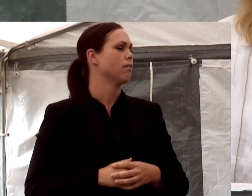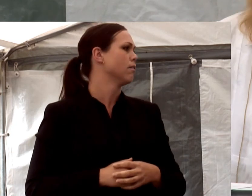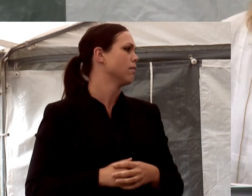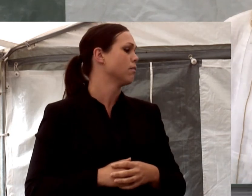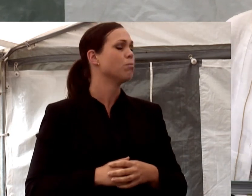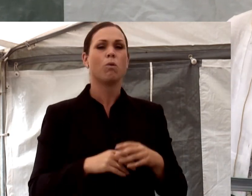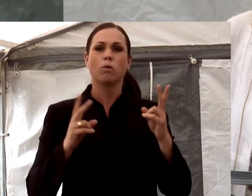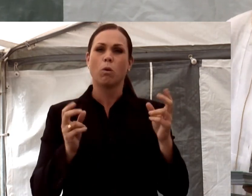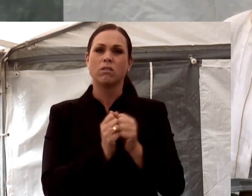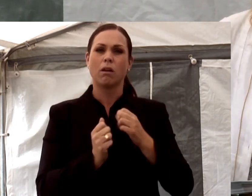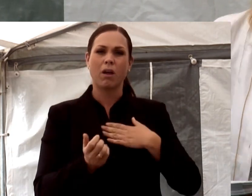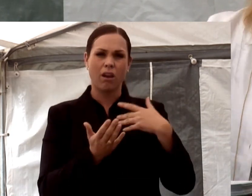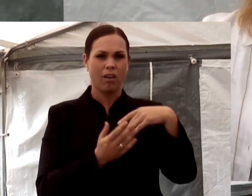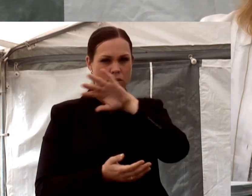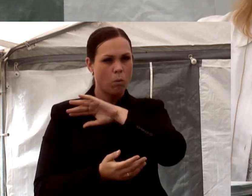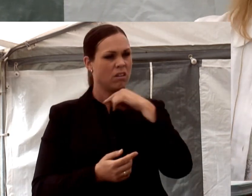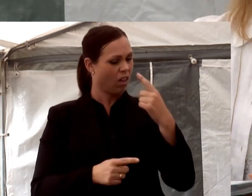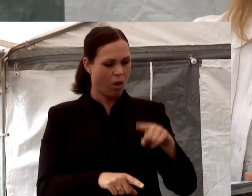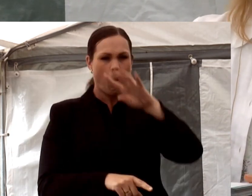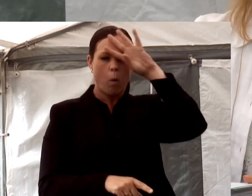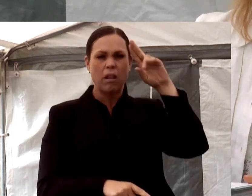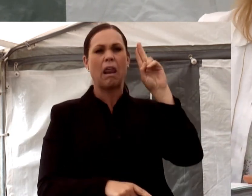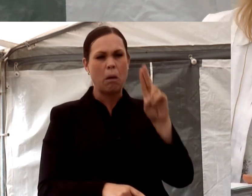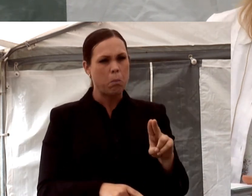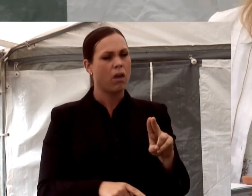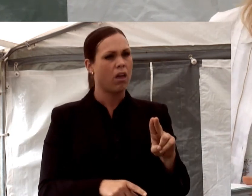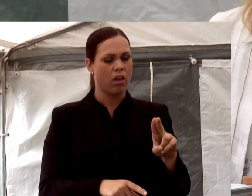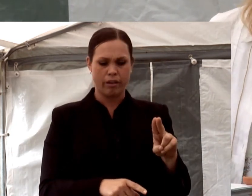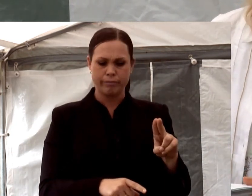Och med det vill jag egentligen bara säga att ålder är väldigt relativt.